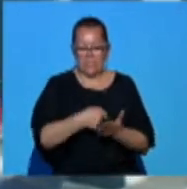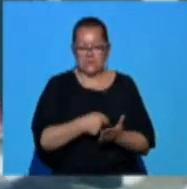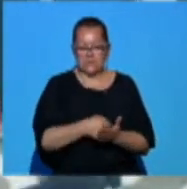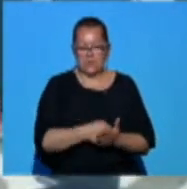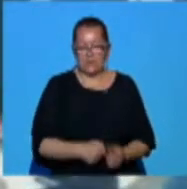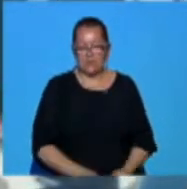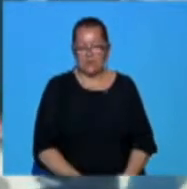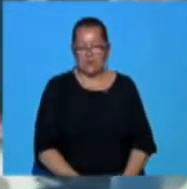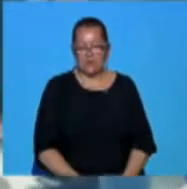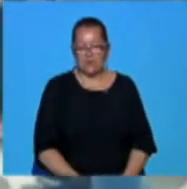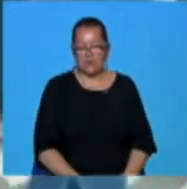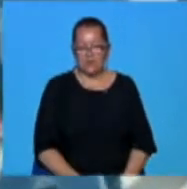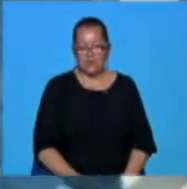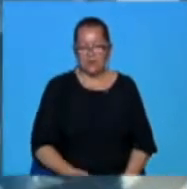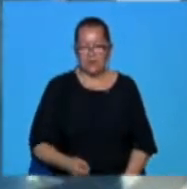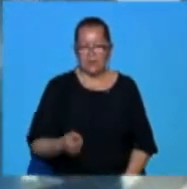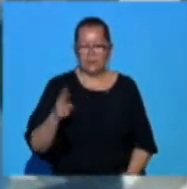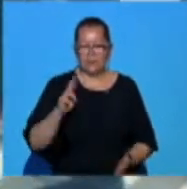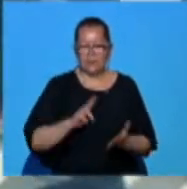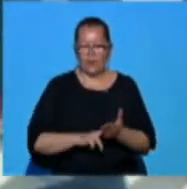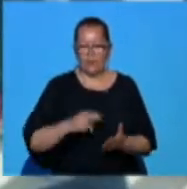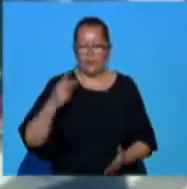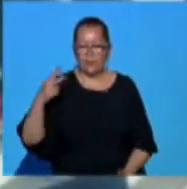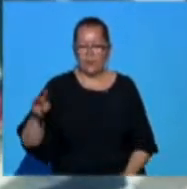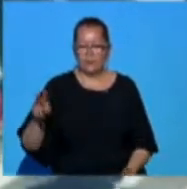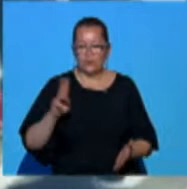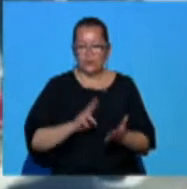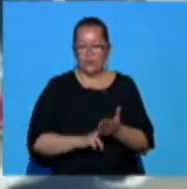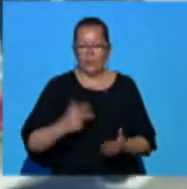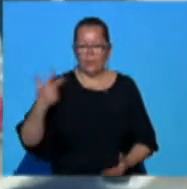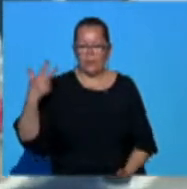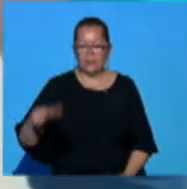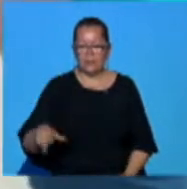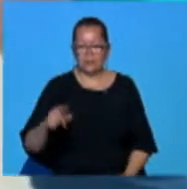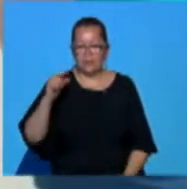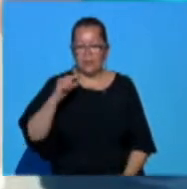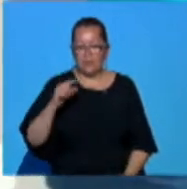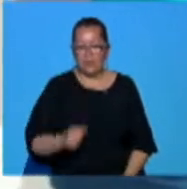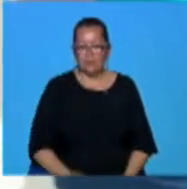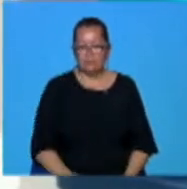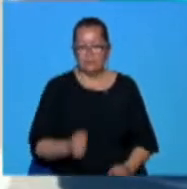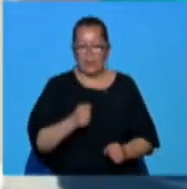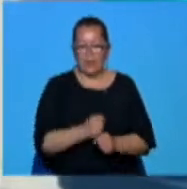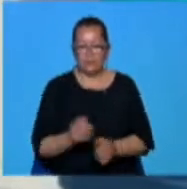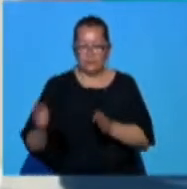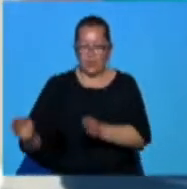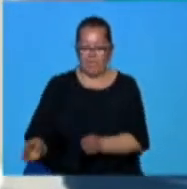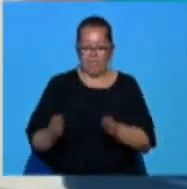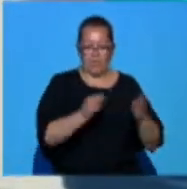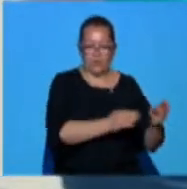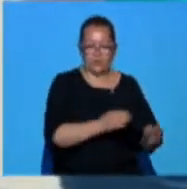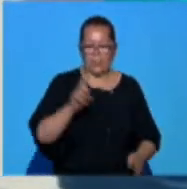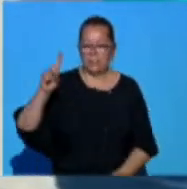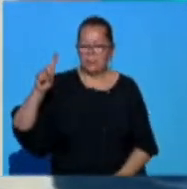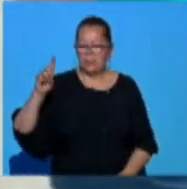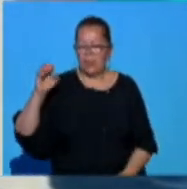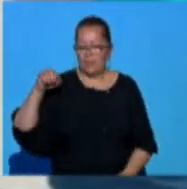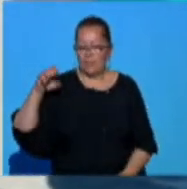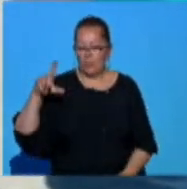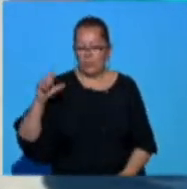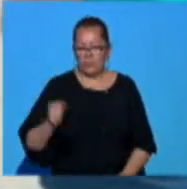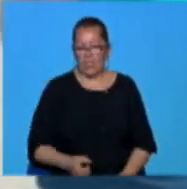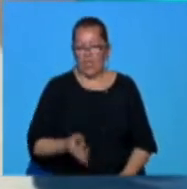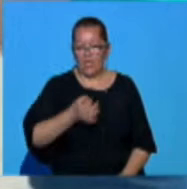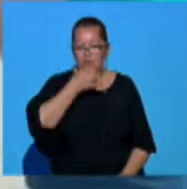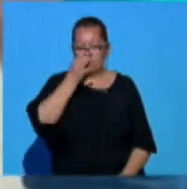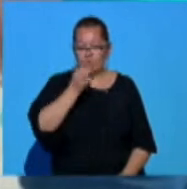la 2200-2300 care e foarte mic. Am fost detașați la demolări cu UV, ne s-a spus că o să